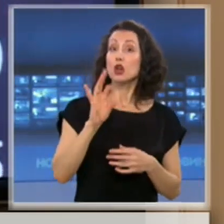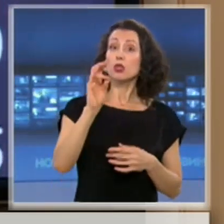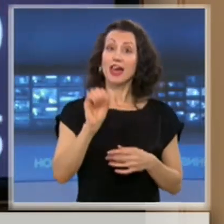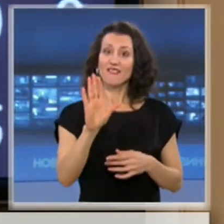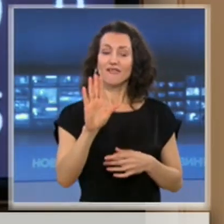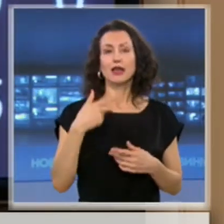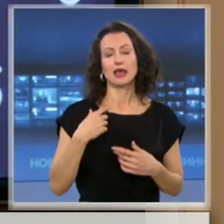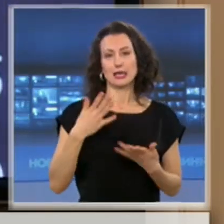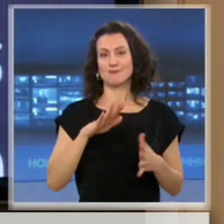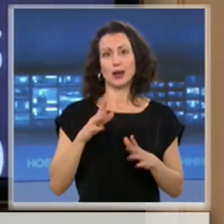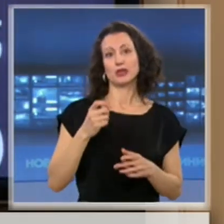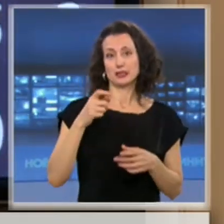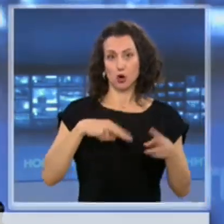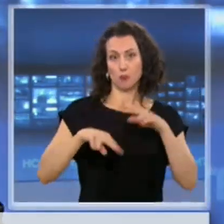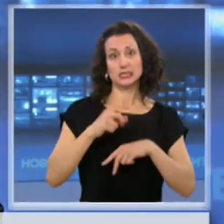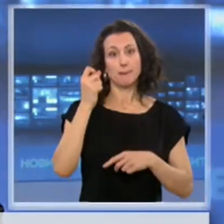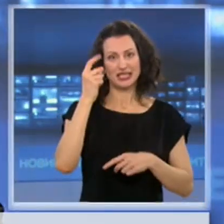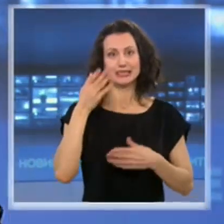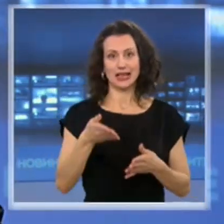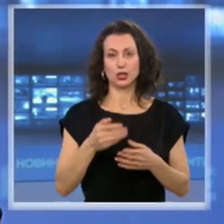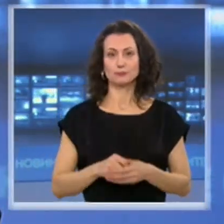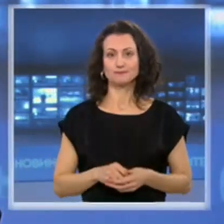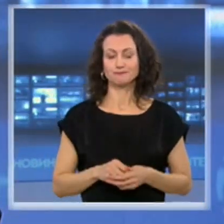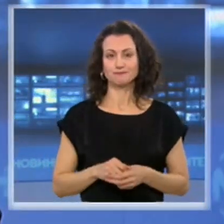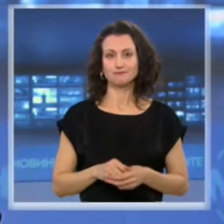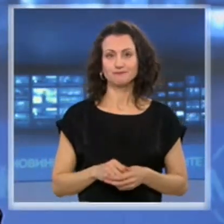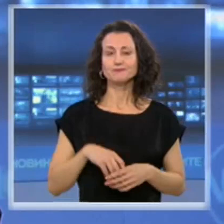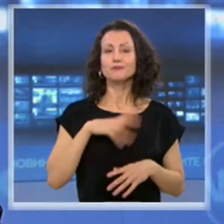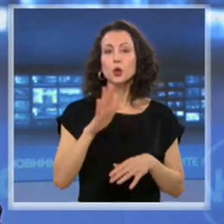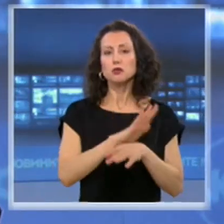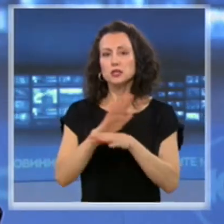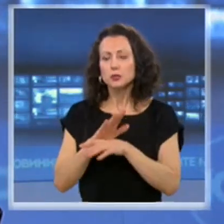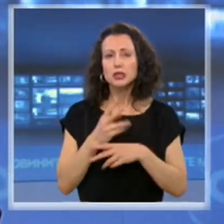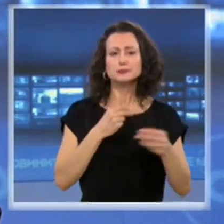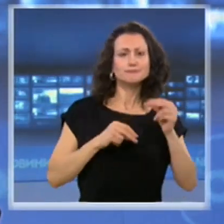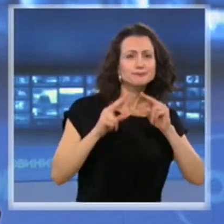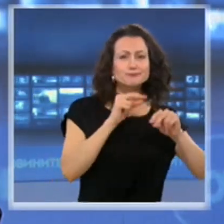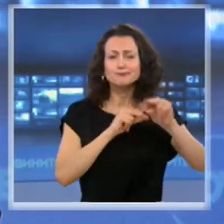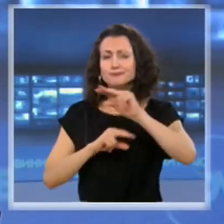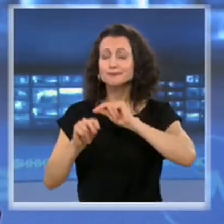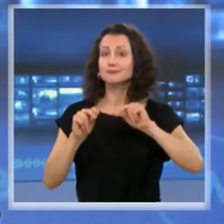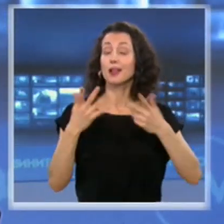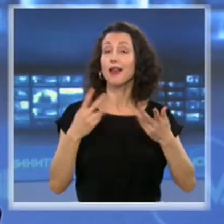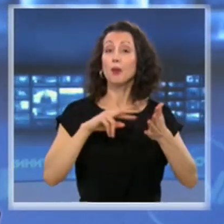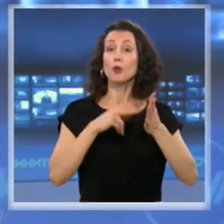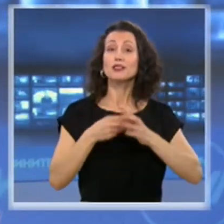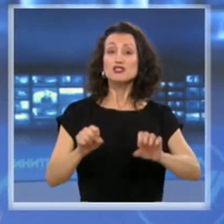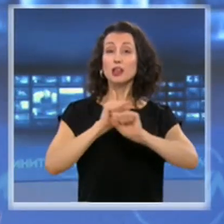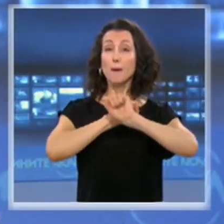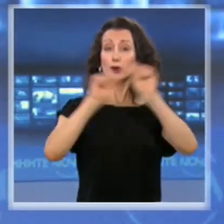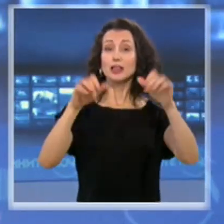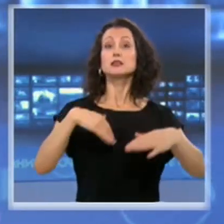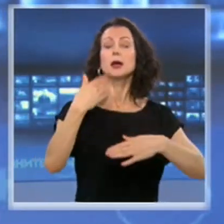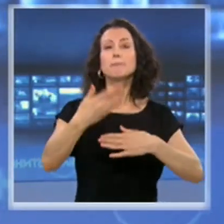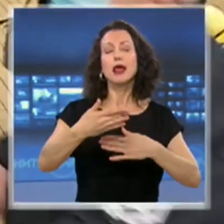новините на Нова и Велина Николова. Докато депутатите заседаваха политически протест пред парламента в първия ден от